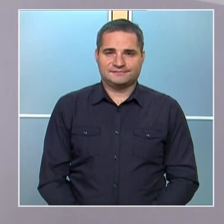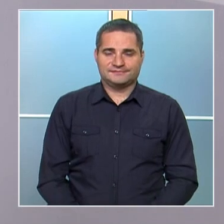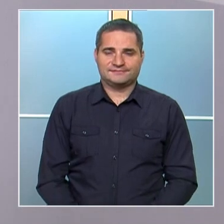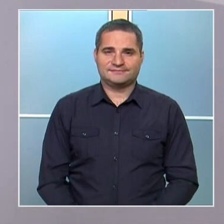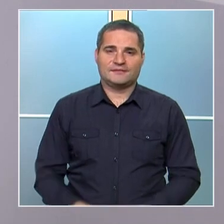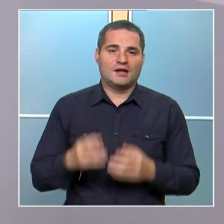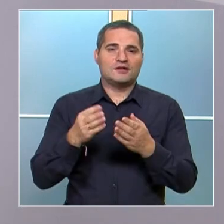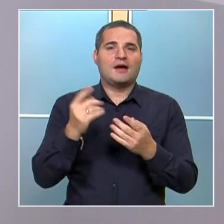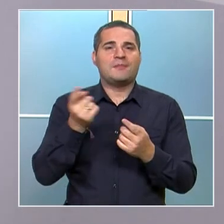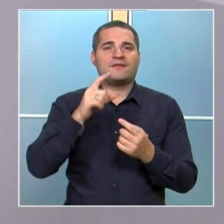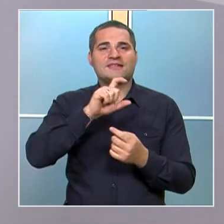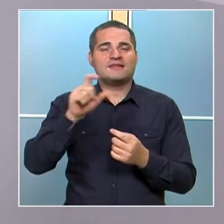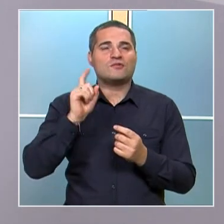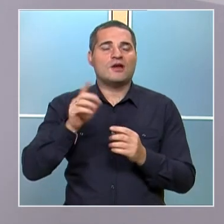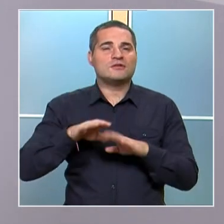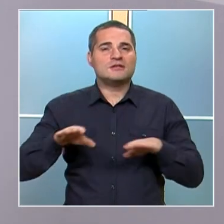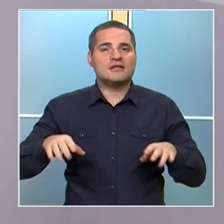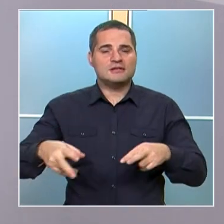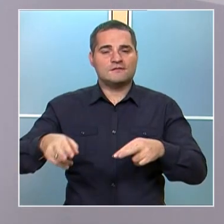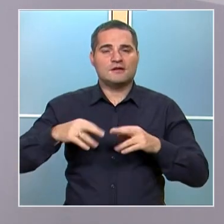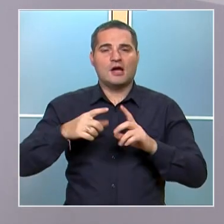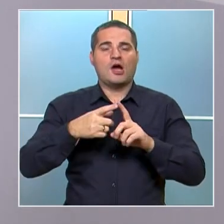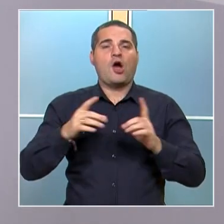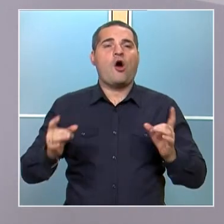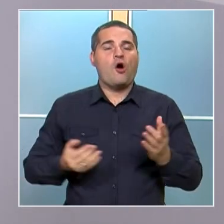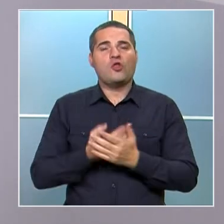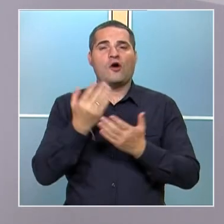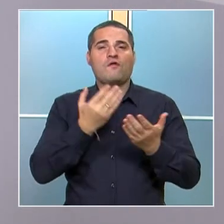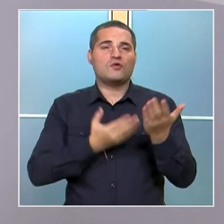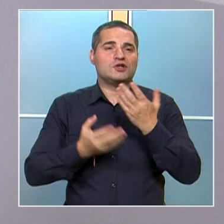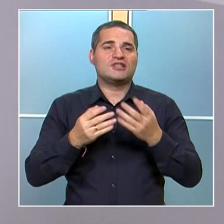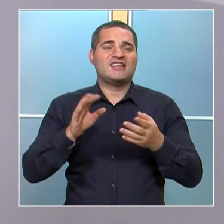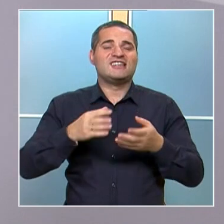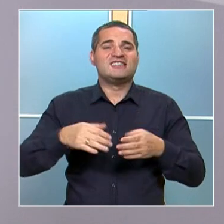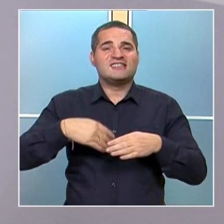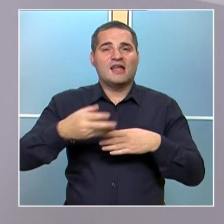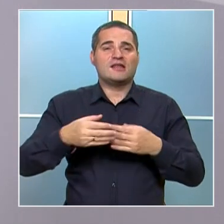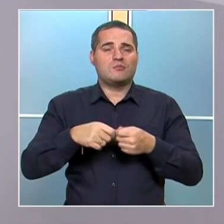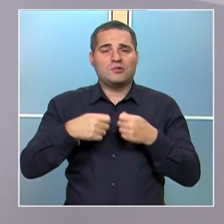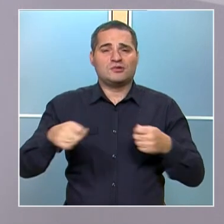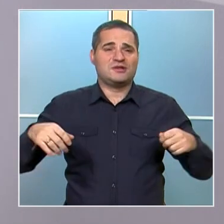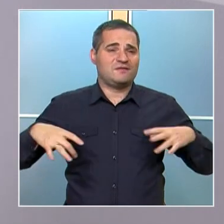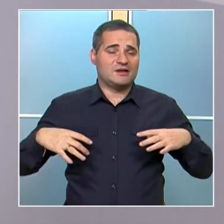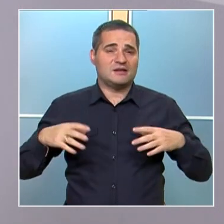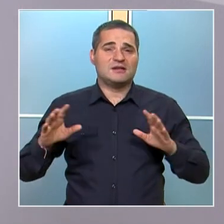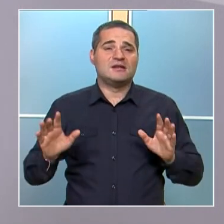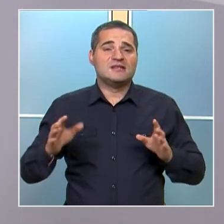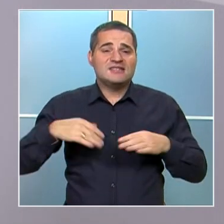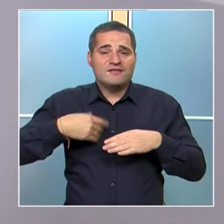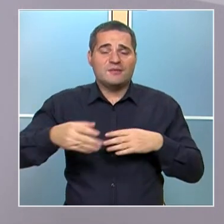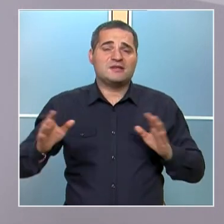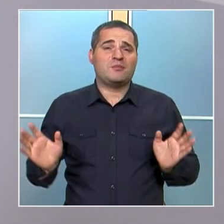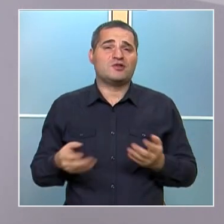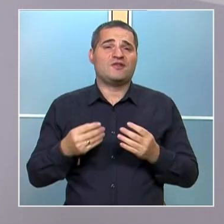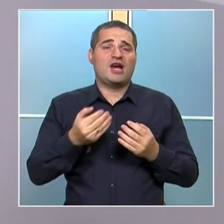Това е първата седмица, в която децата се завърнаха отново на училище след продължителна почивка. Съвсем скоро ги очаква и нова, педневна,